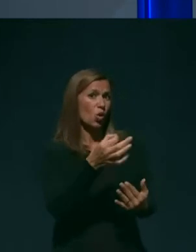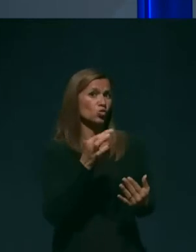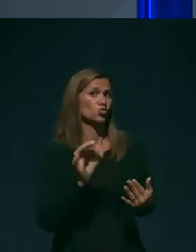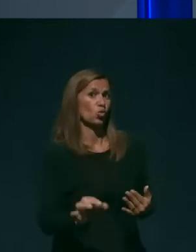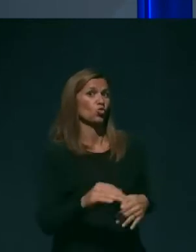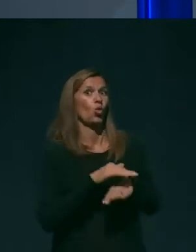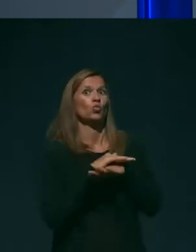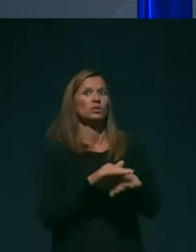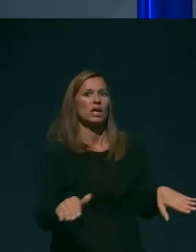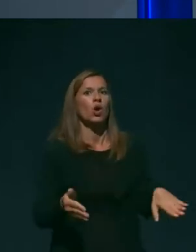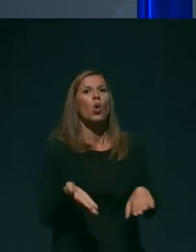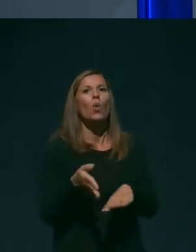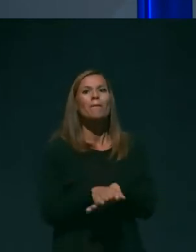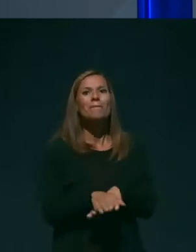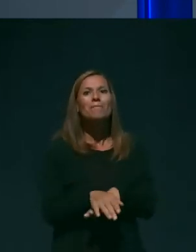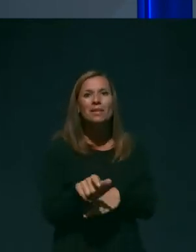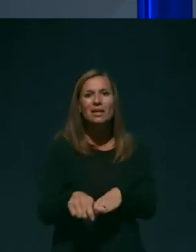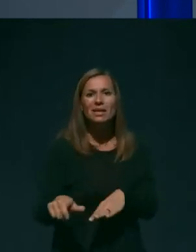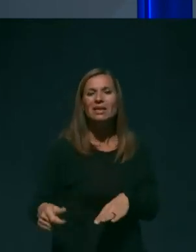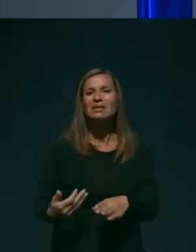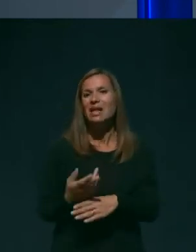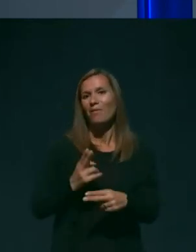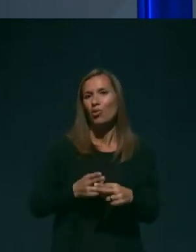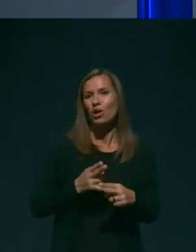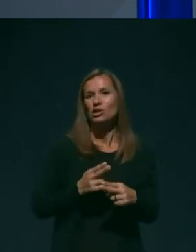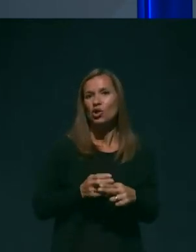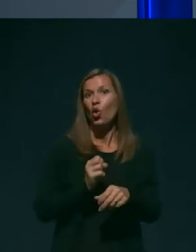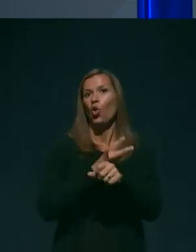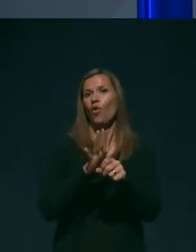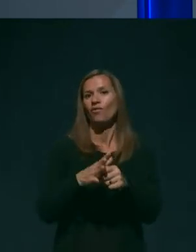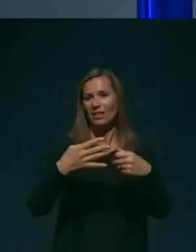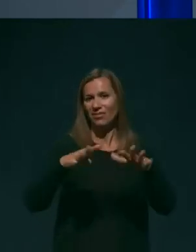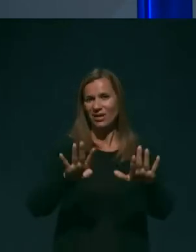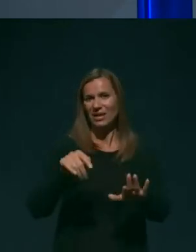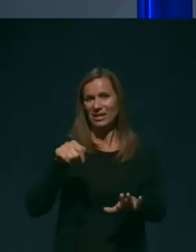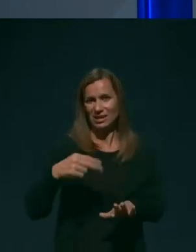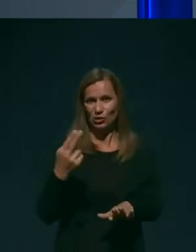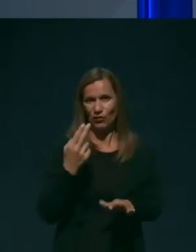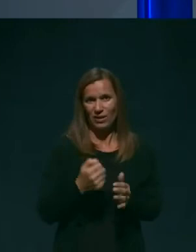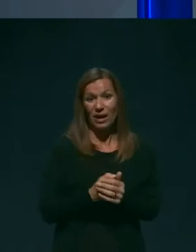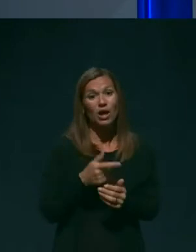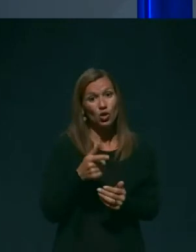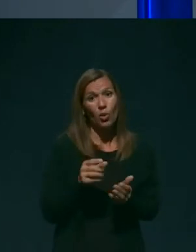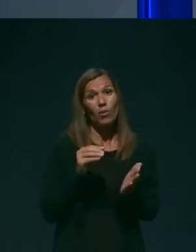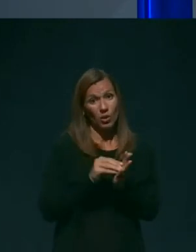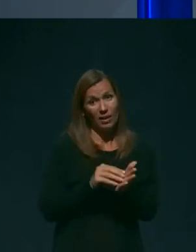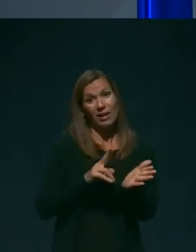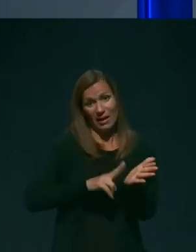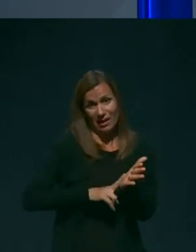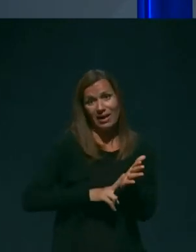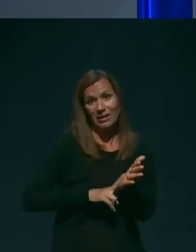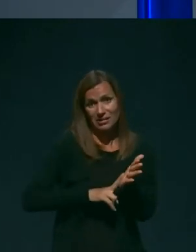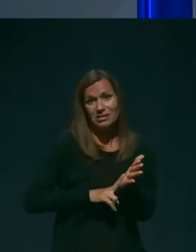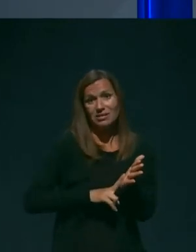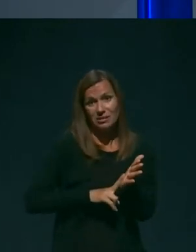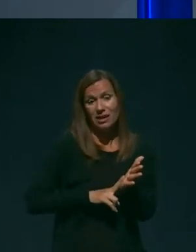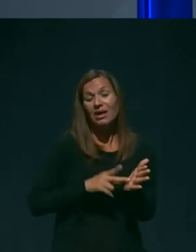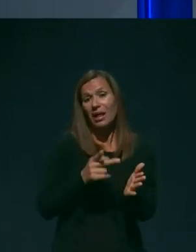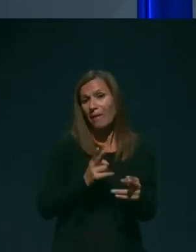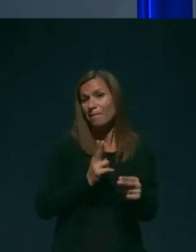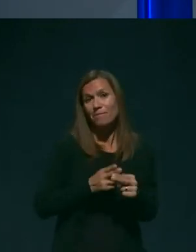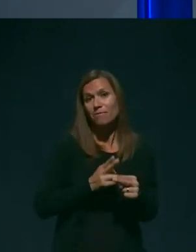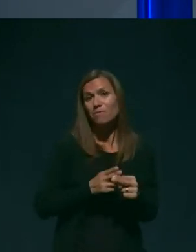umrlih za boleznjo COVID-19 v Sloveniji. Podatek je dejstvo. Bolezen ogroža